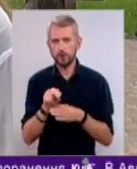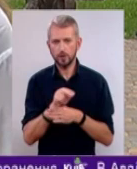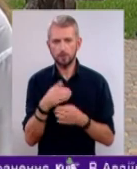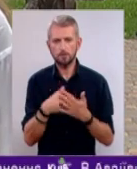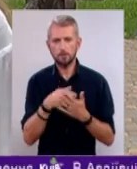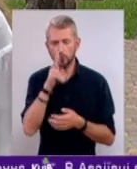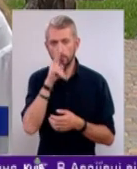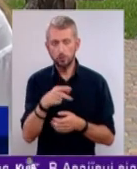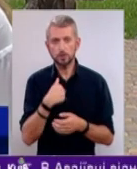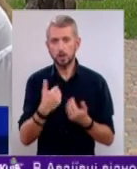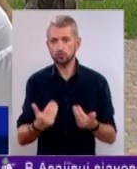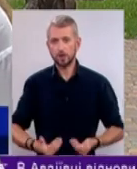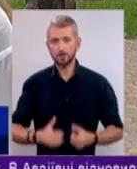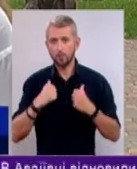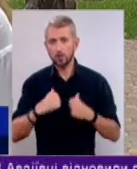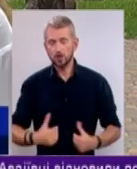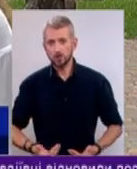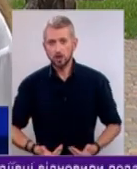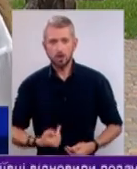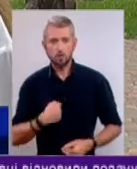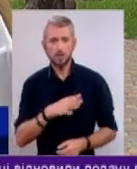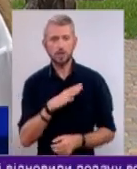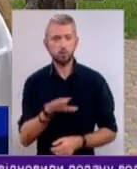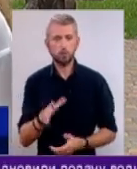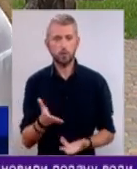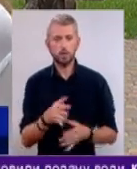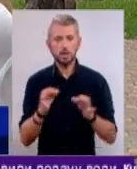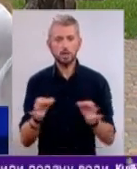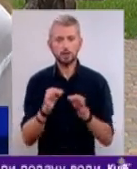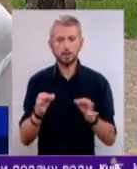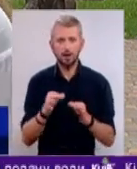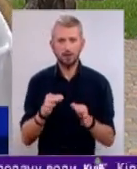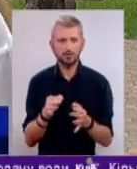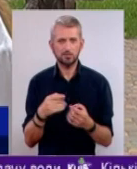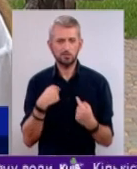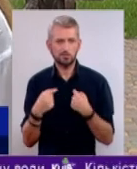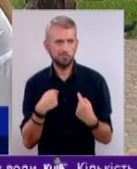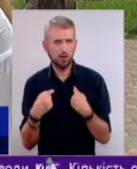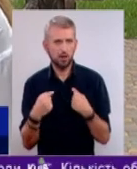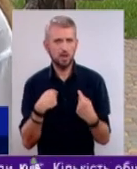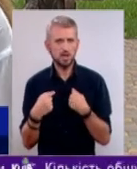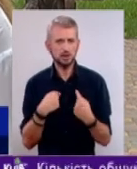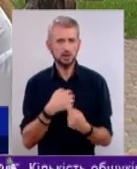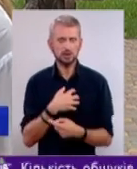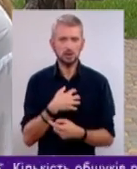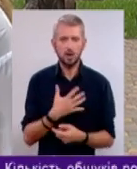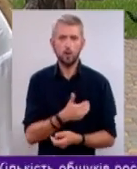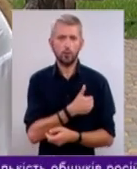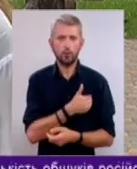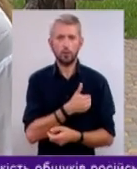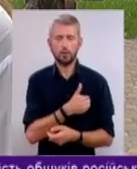я жила абсолютно спокійним життям. У мене не було ніяких ломок, не було бажання